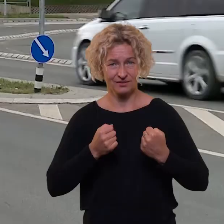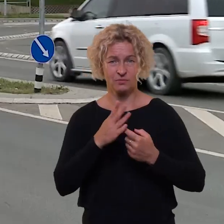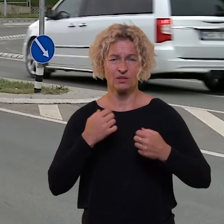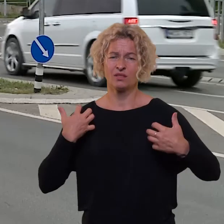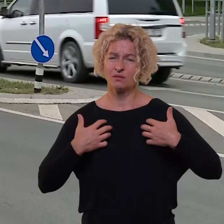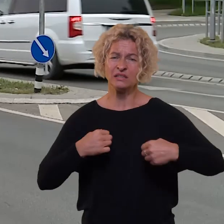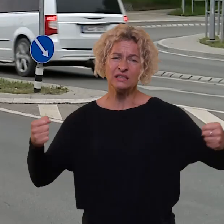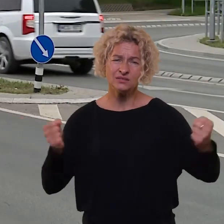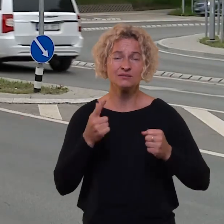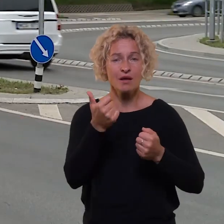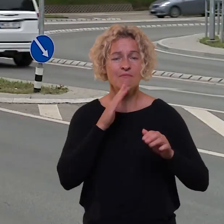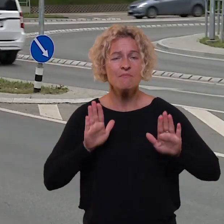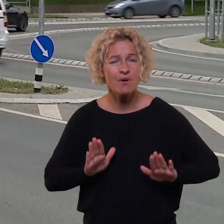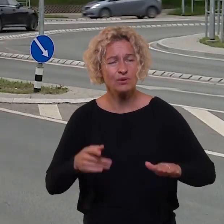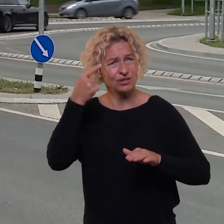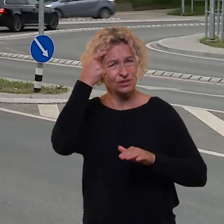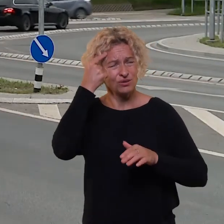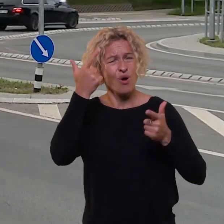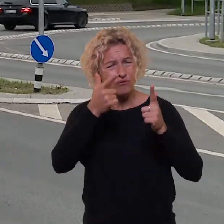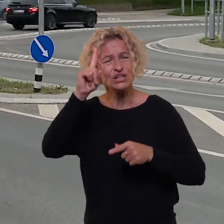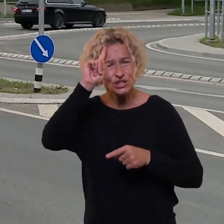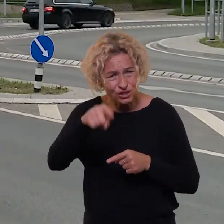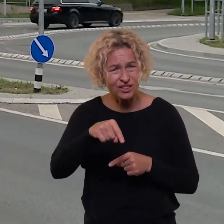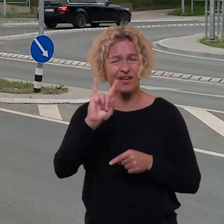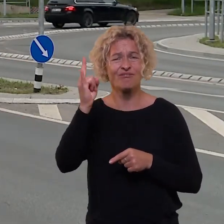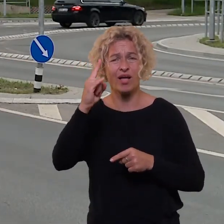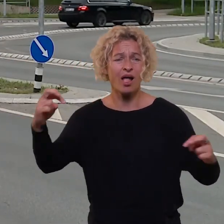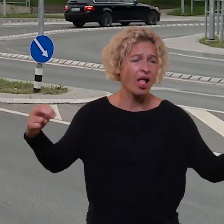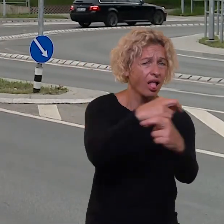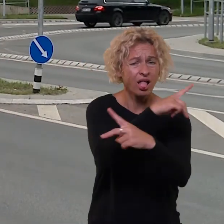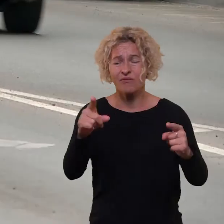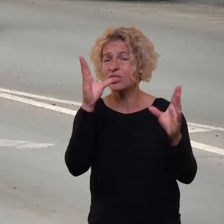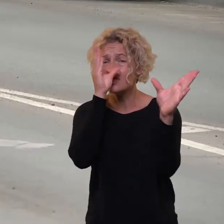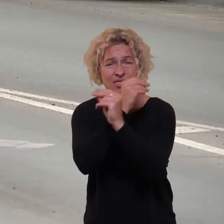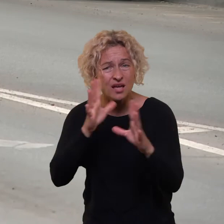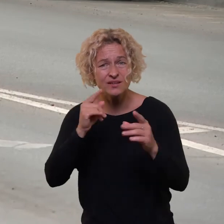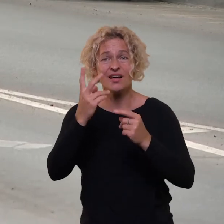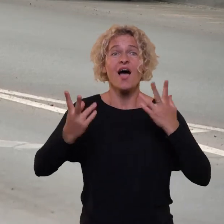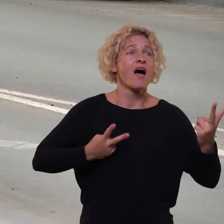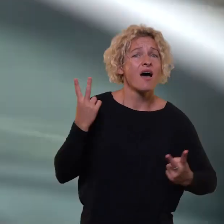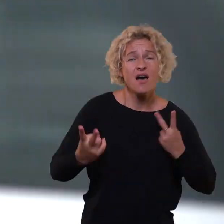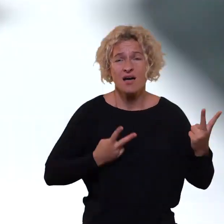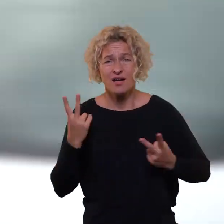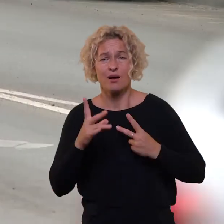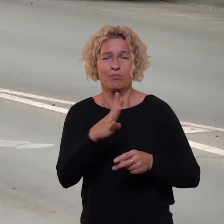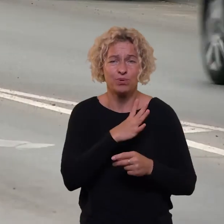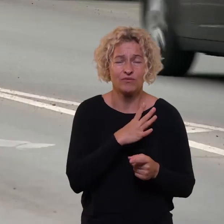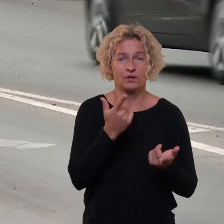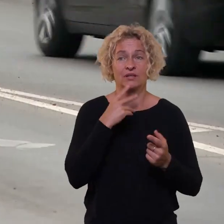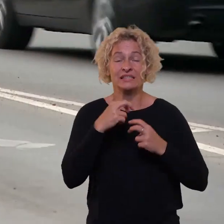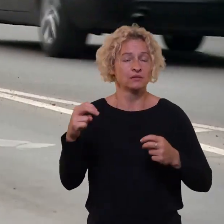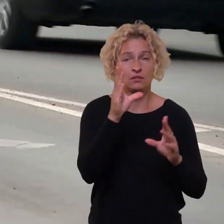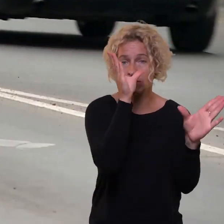neskubėti. Važiuoti mažesniu negu leidžiama greičiu, nes visi žinom, išsiblaškia vaikai po vasaros netidus, gal